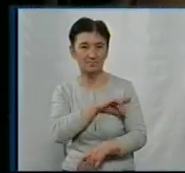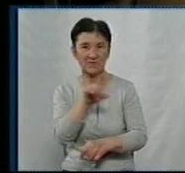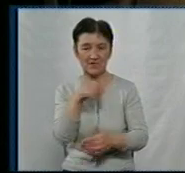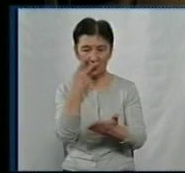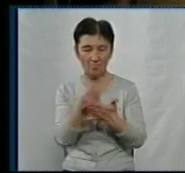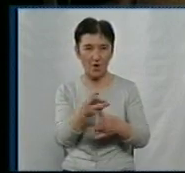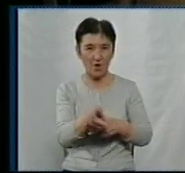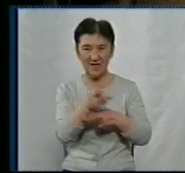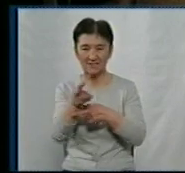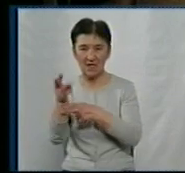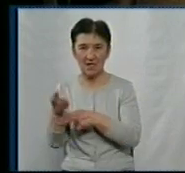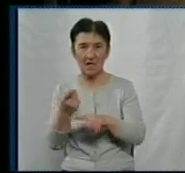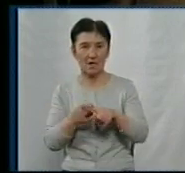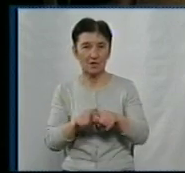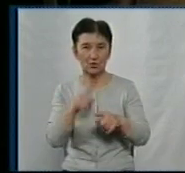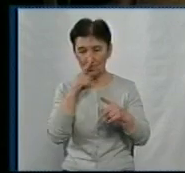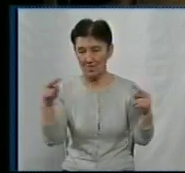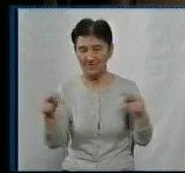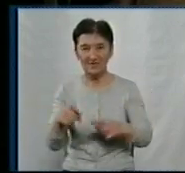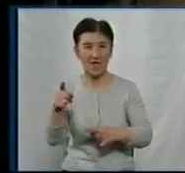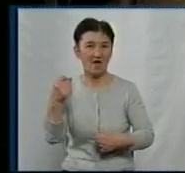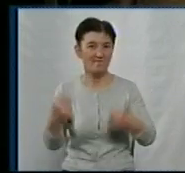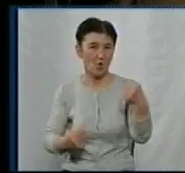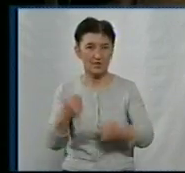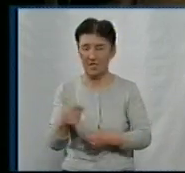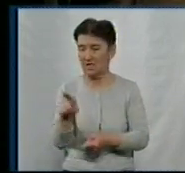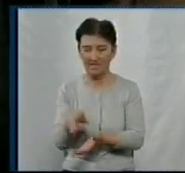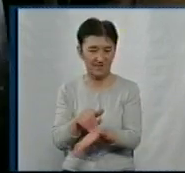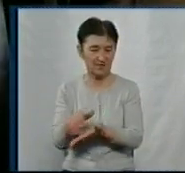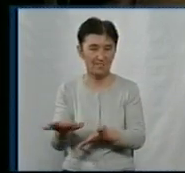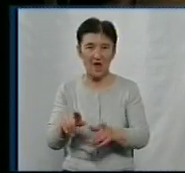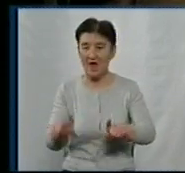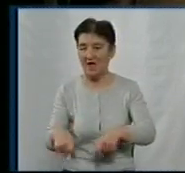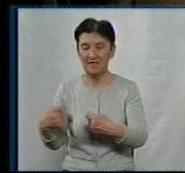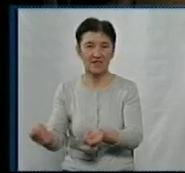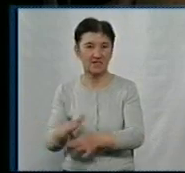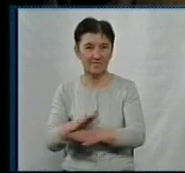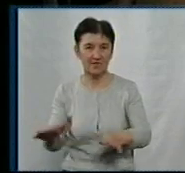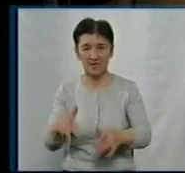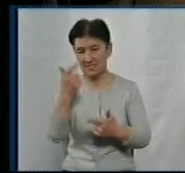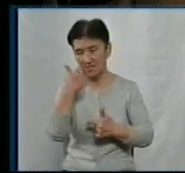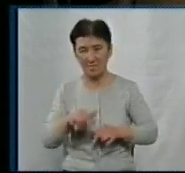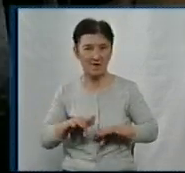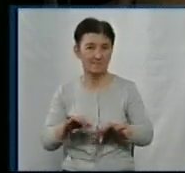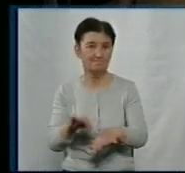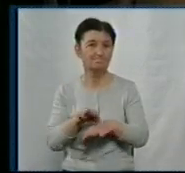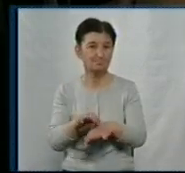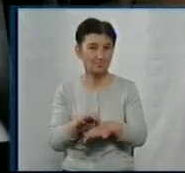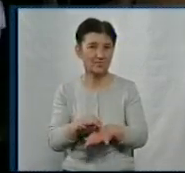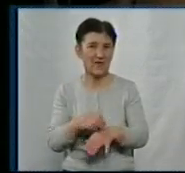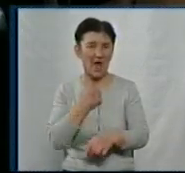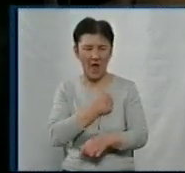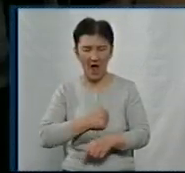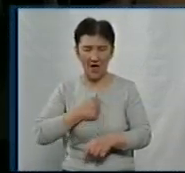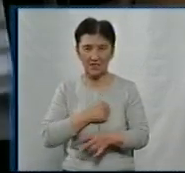надали свідки з боку патрульної поліції, водій відмовився назвати себе, не надав водійське посвідчення, поводився агресивно. Підозрюваний Артем